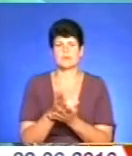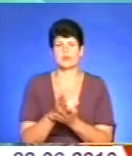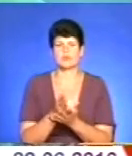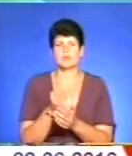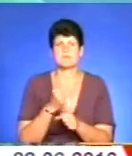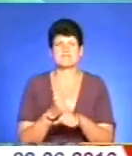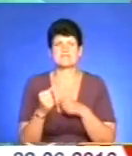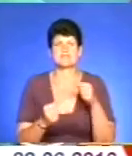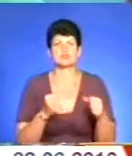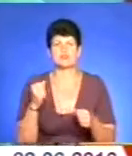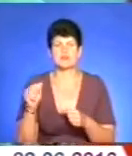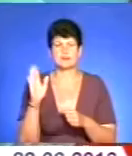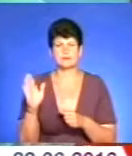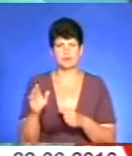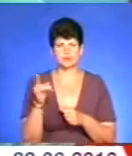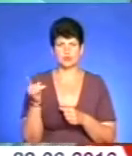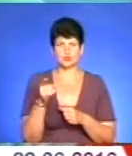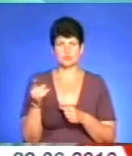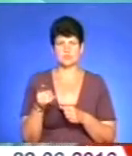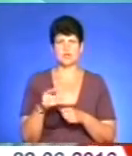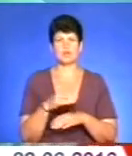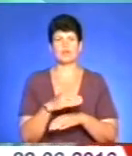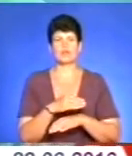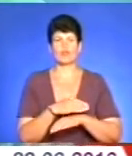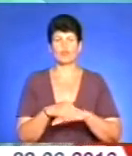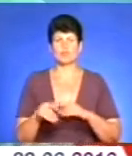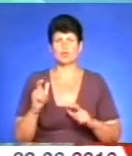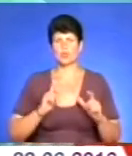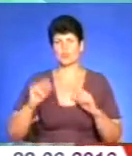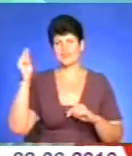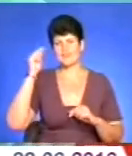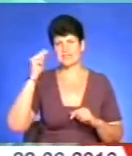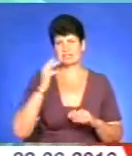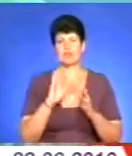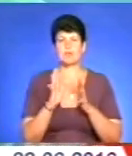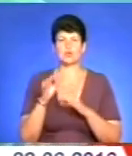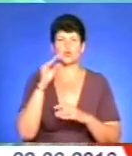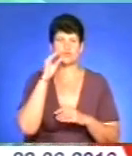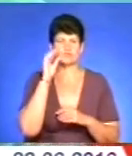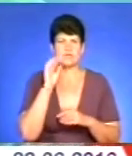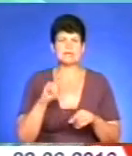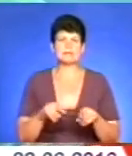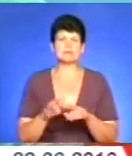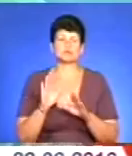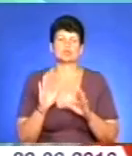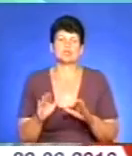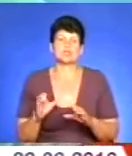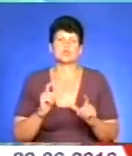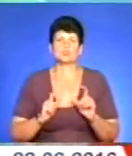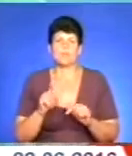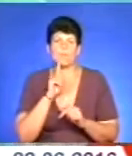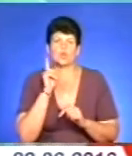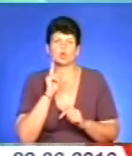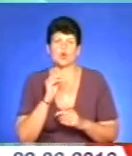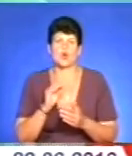Буде Тернопільський вуличний університет, в парку Шевченка також будуть відбуватися студії молодого бізнесмена.